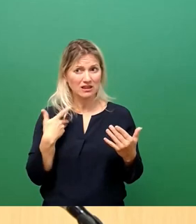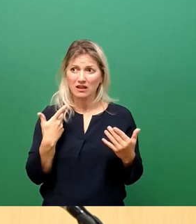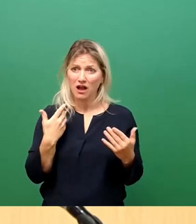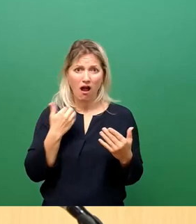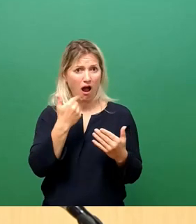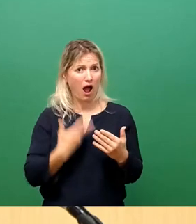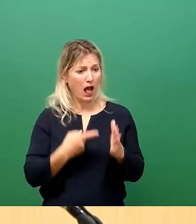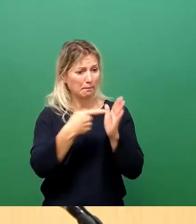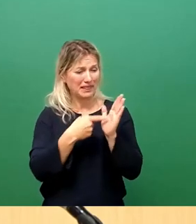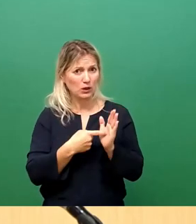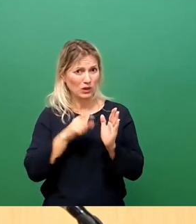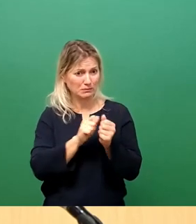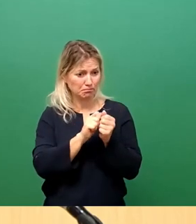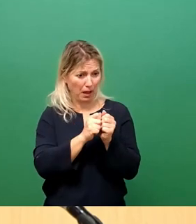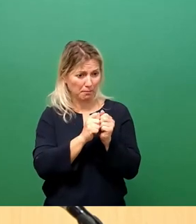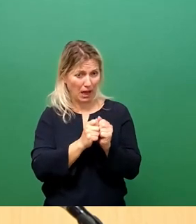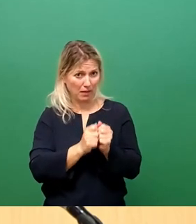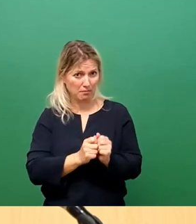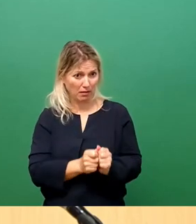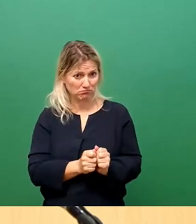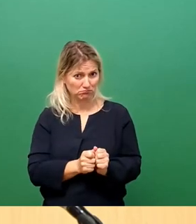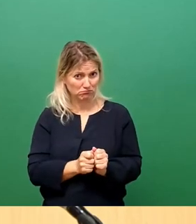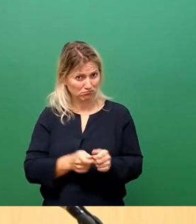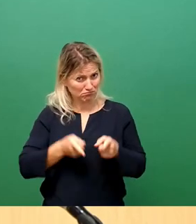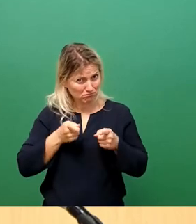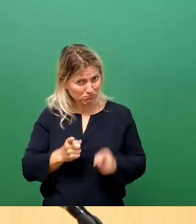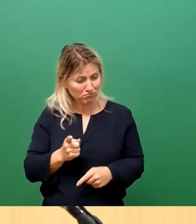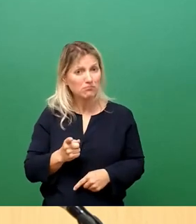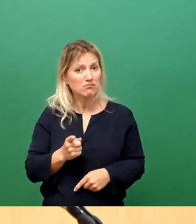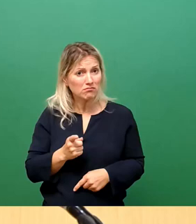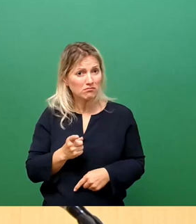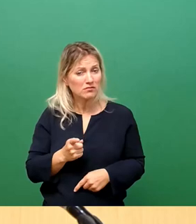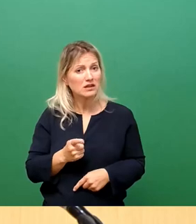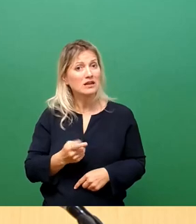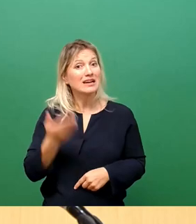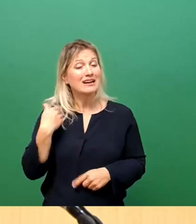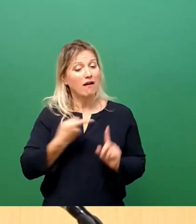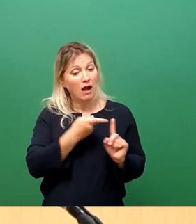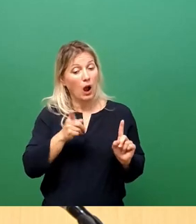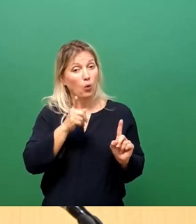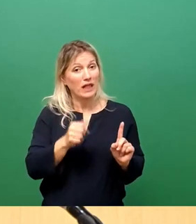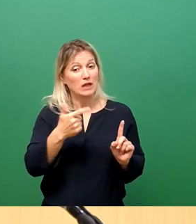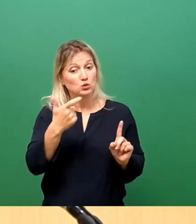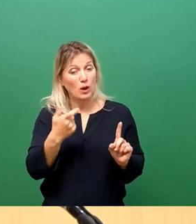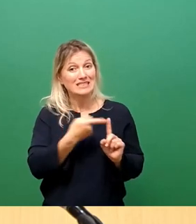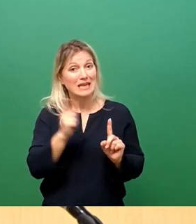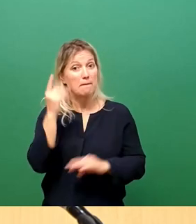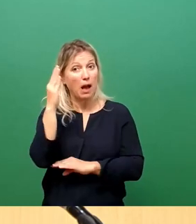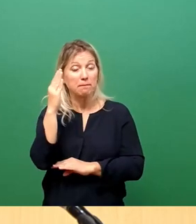geändert haben, wollen wir da wirklich 121, also alle außer einem, 121 Bäume fällen?